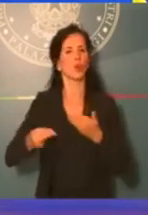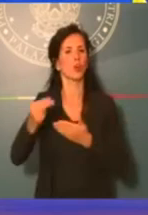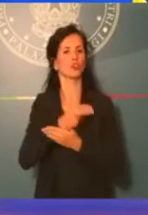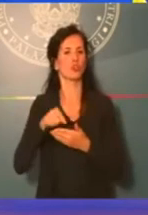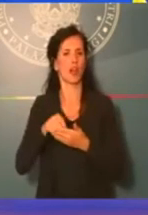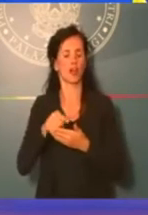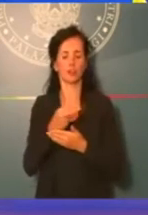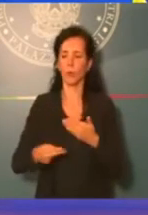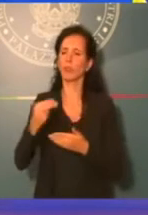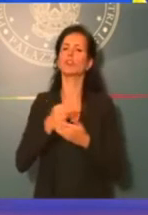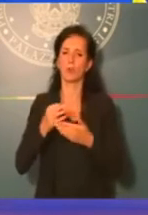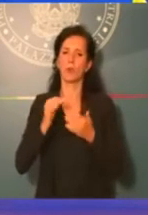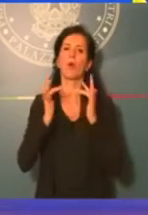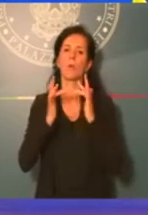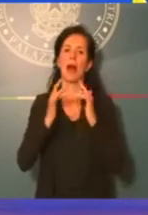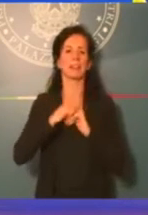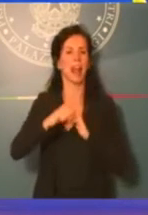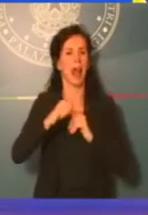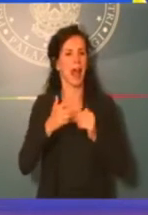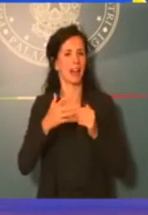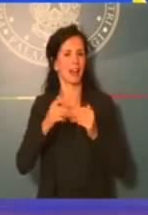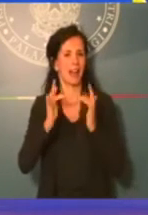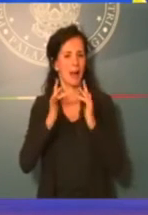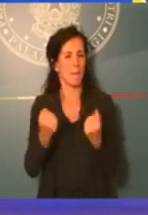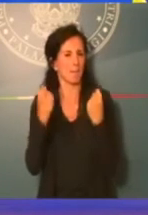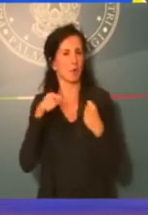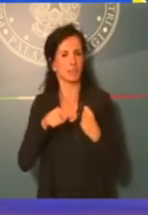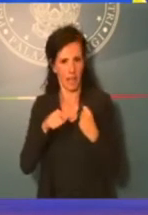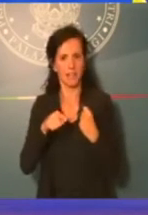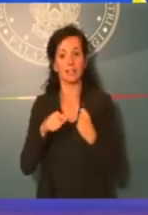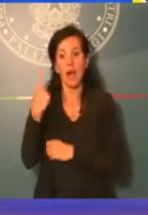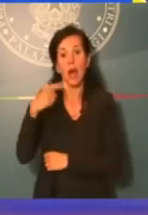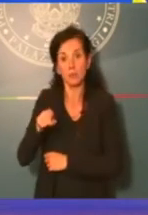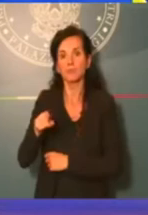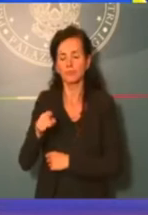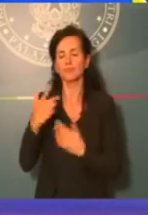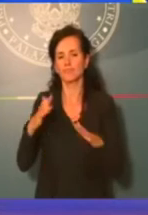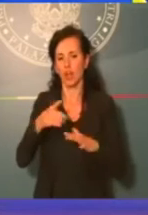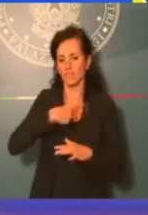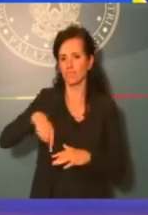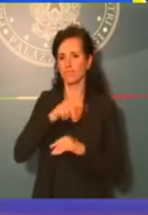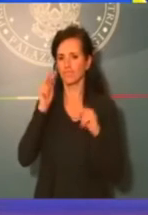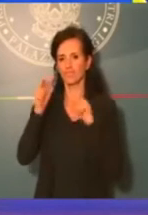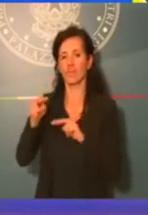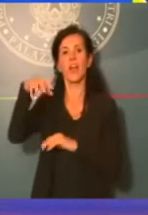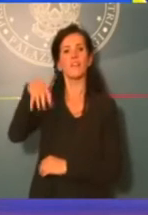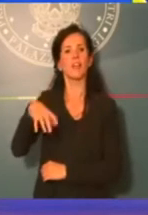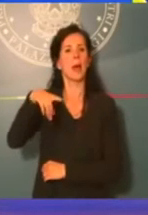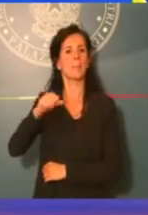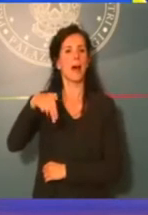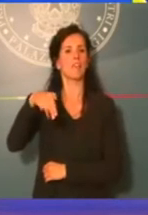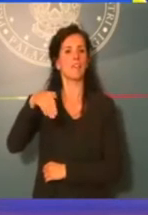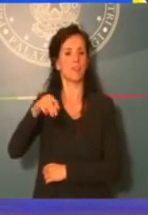materia di banda larga, perché è stato anche quello al centro delle riflessioni a Villa Panfili durante la consultazione